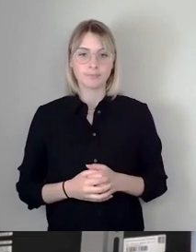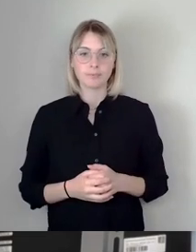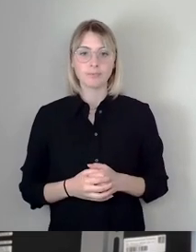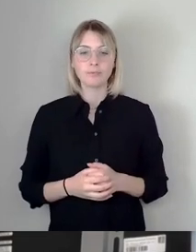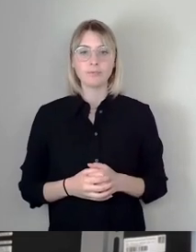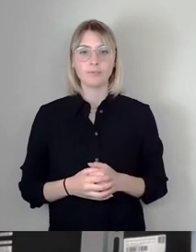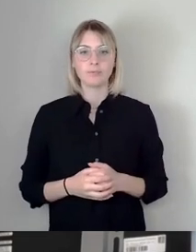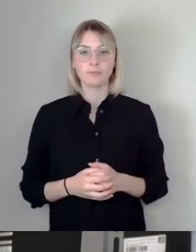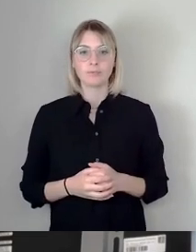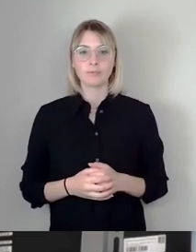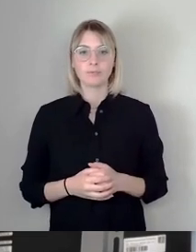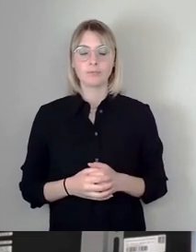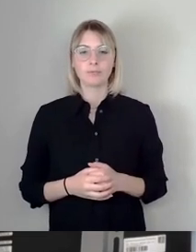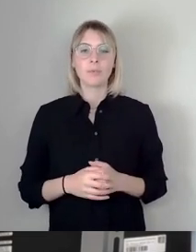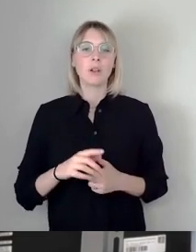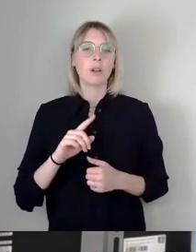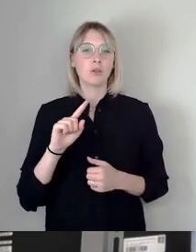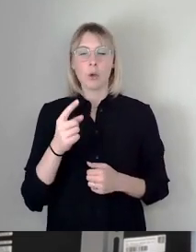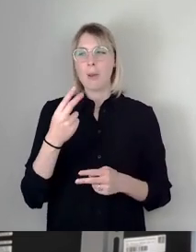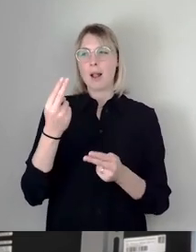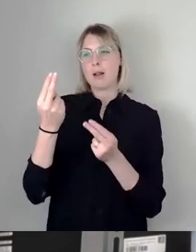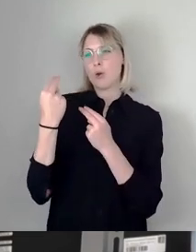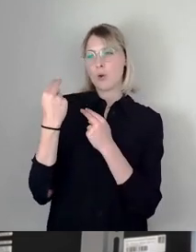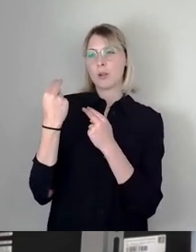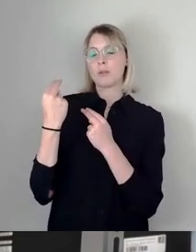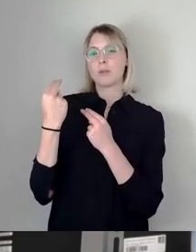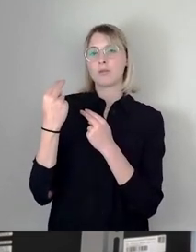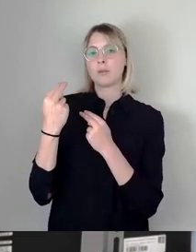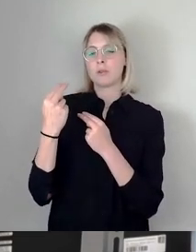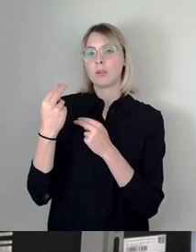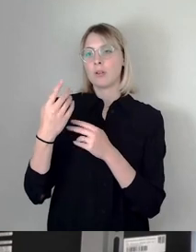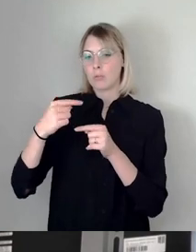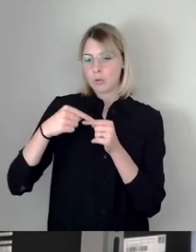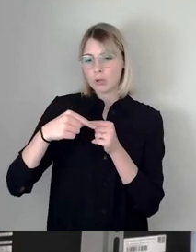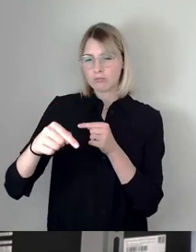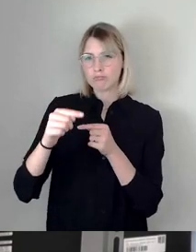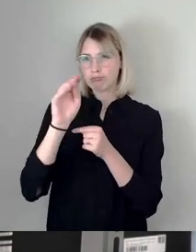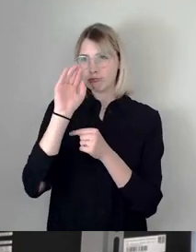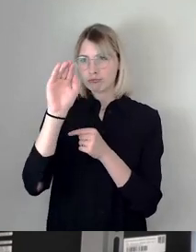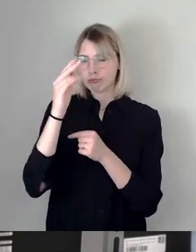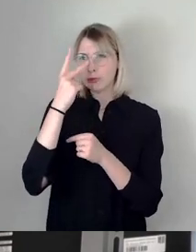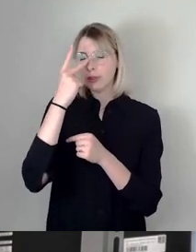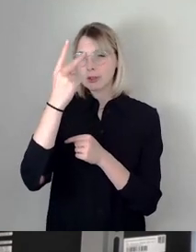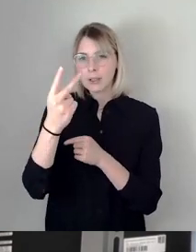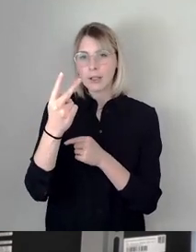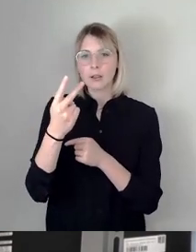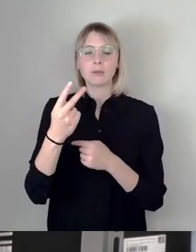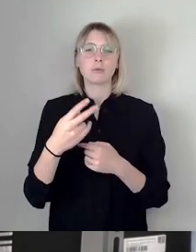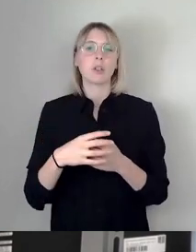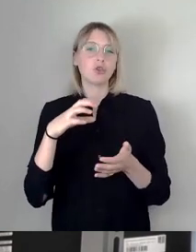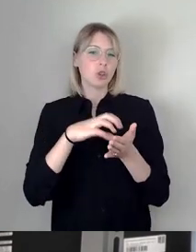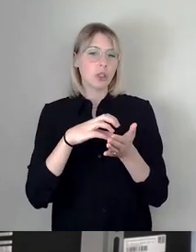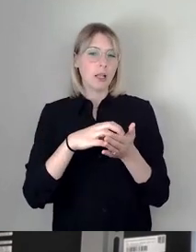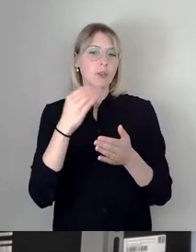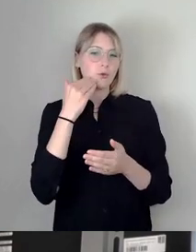weiteren Blick zurück, aber auch in die kommenden Monate und Jahre. Der Verkauf städtischer Wohnungen im